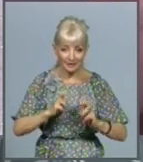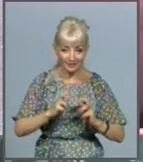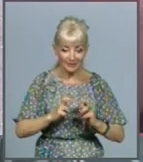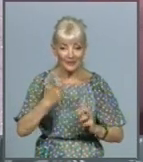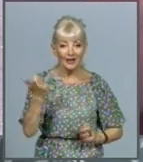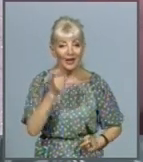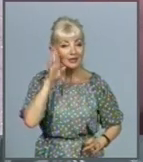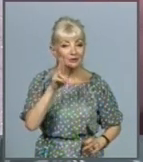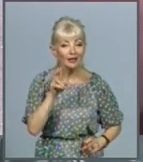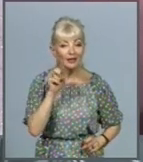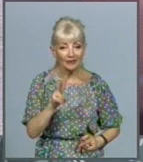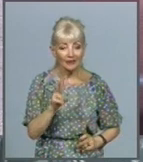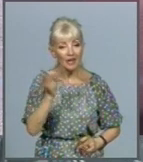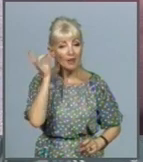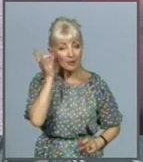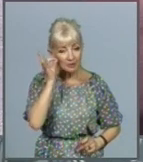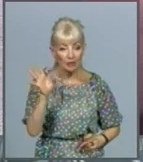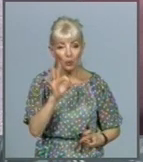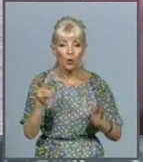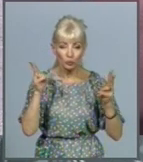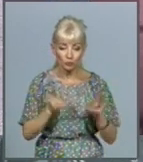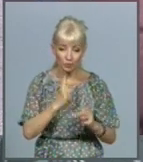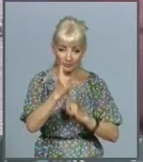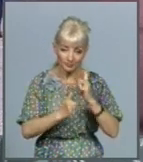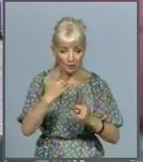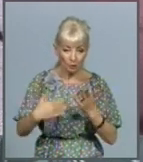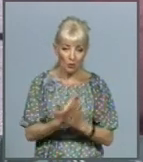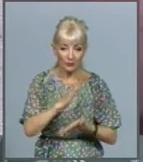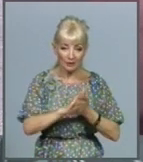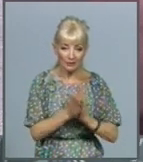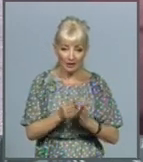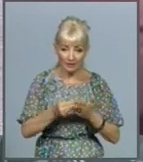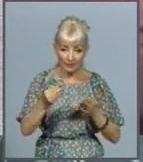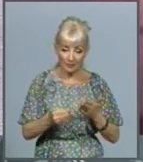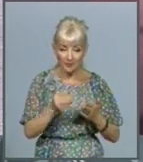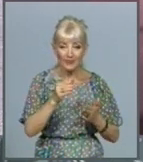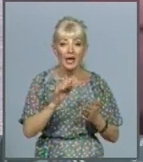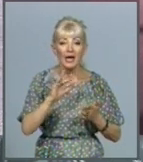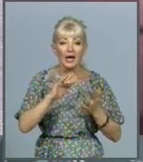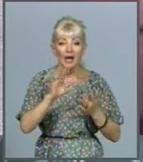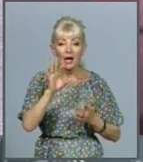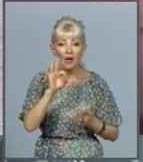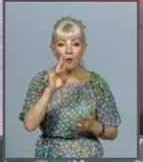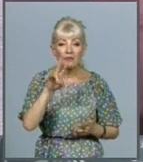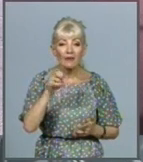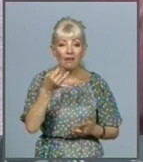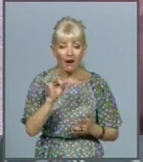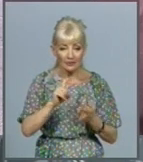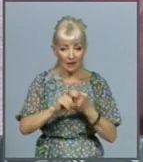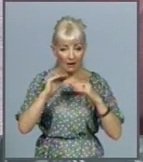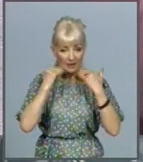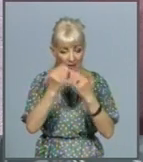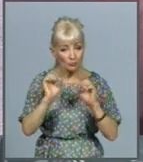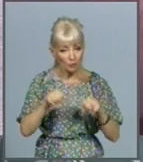нагадують про необхідність перезаключення договорів. Дистанційний період карантину це можна зробити через Укрпошту. Також